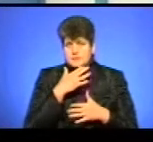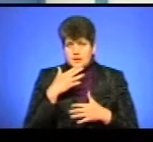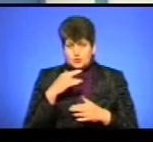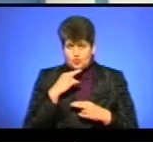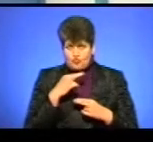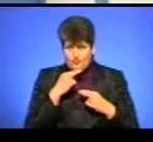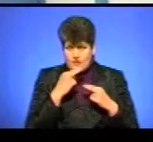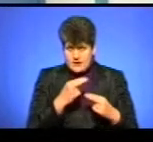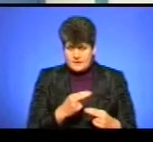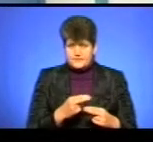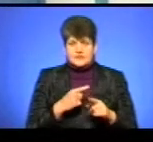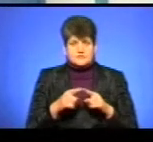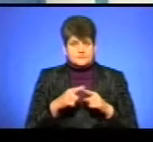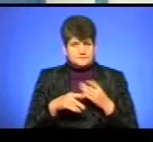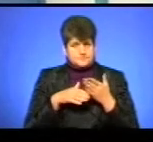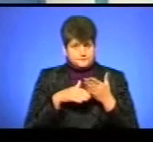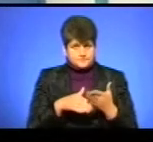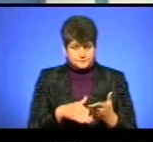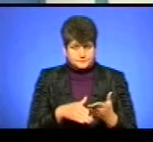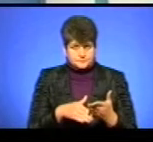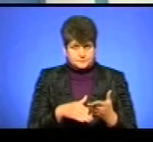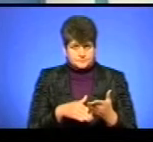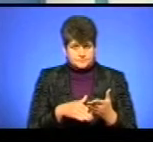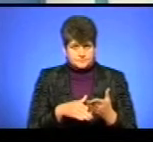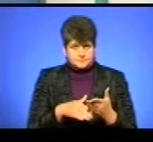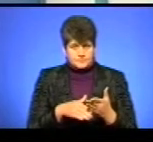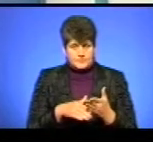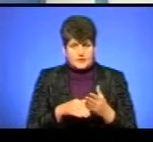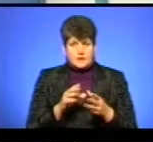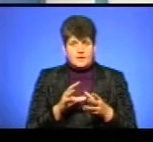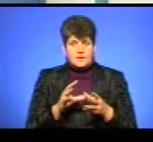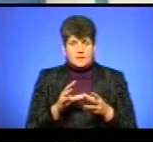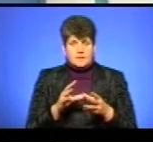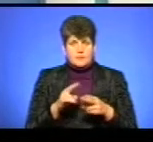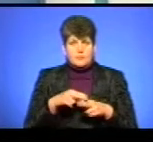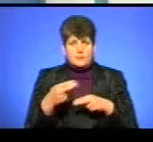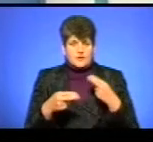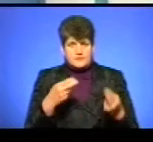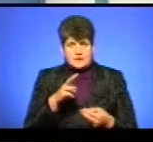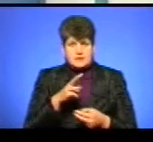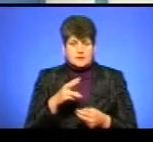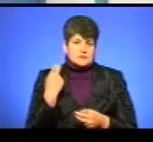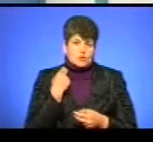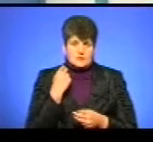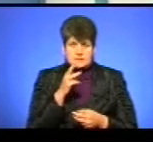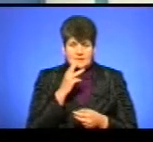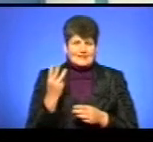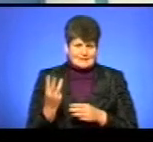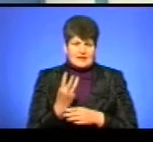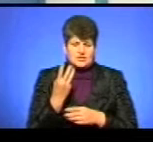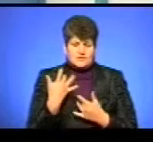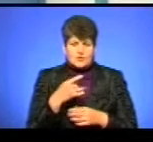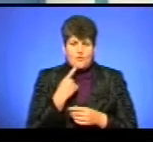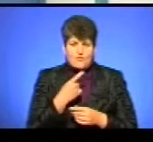увазі саме екстреній медичній допомозі і саме погашенню заборгованості із заробітньої плати. Тричі, як я вже